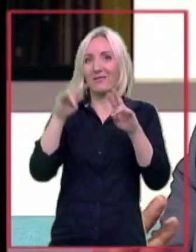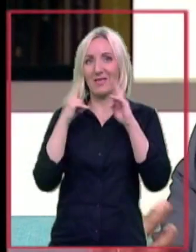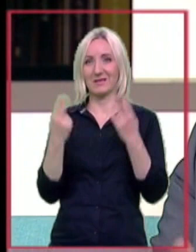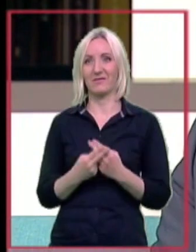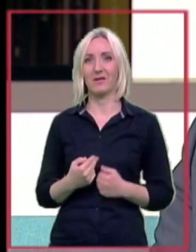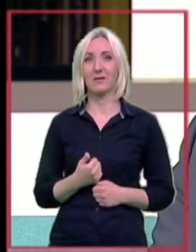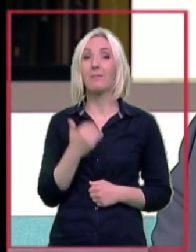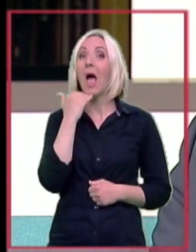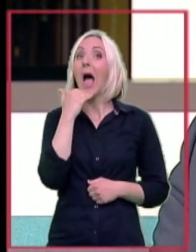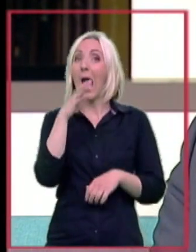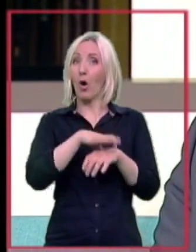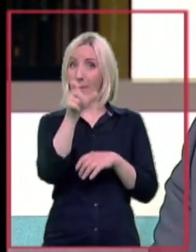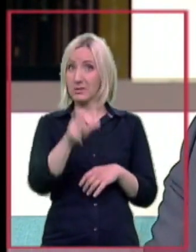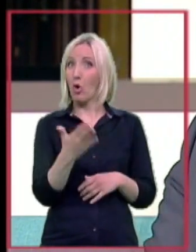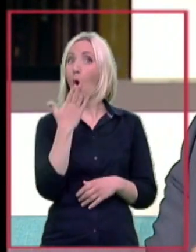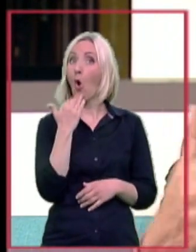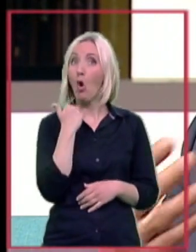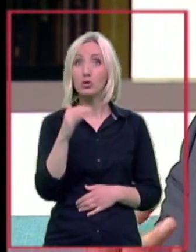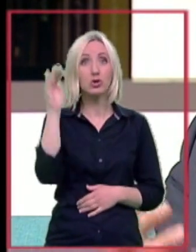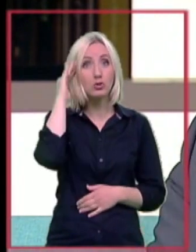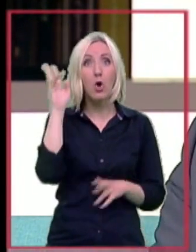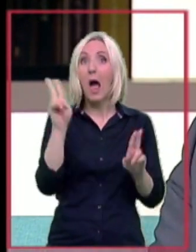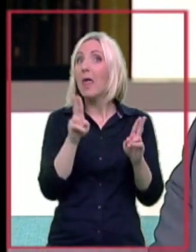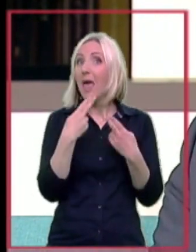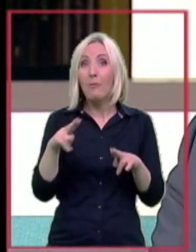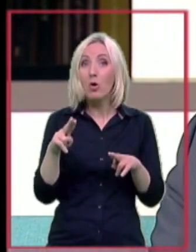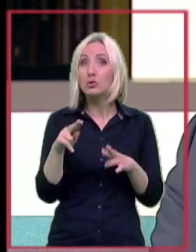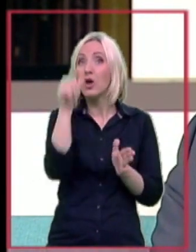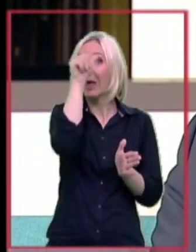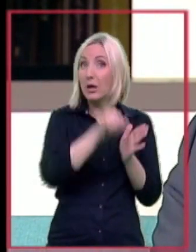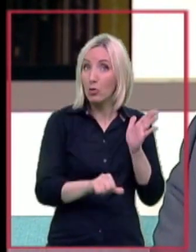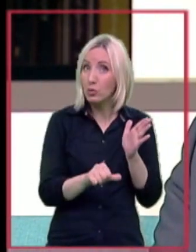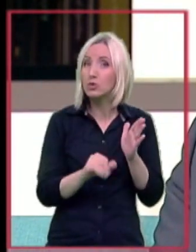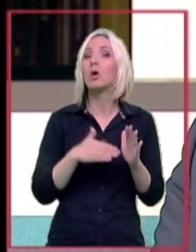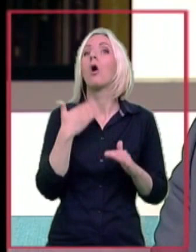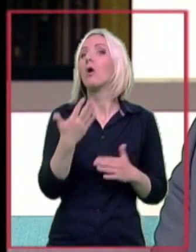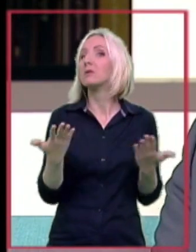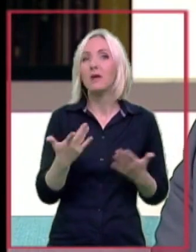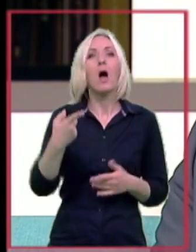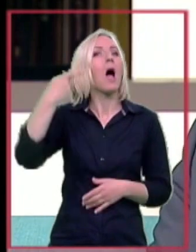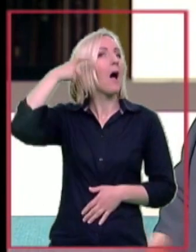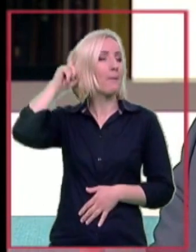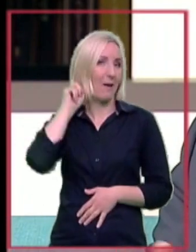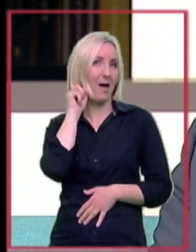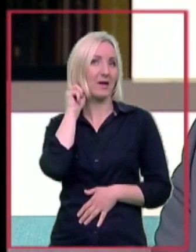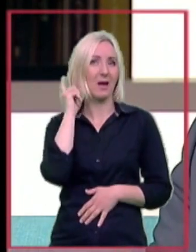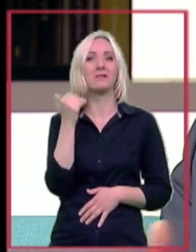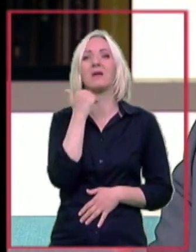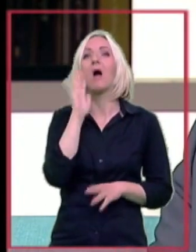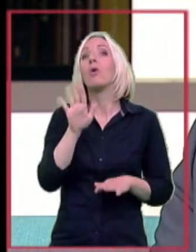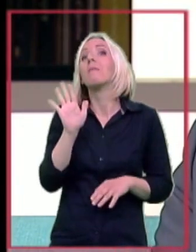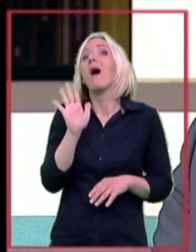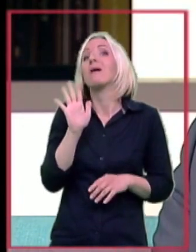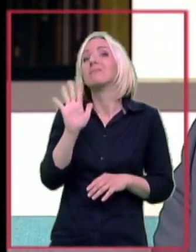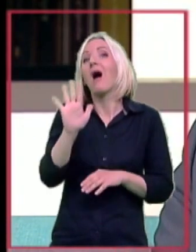pacijent hoće da čuje, a ako ne može hiruški da se leči, onda ostaje samo slušni aparat, ukoliko ima tako